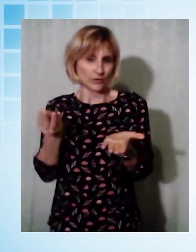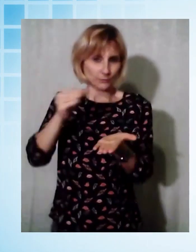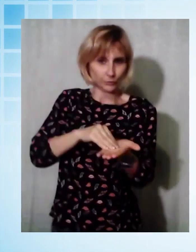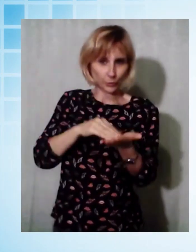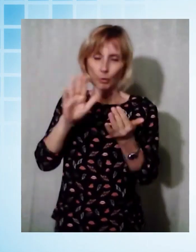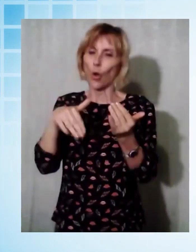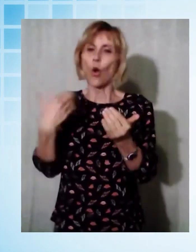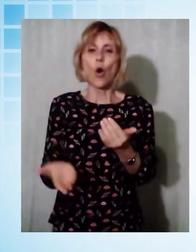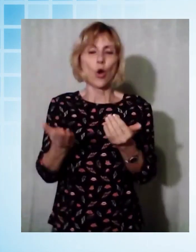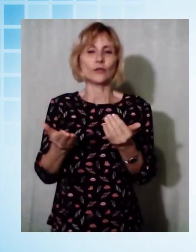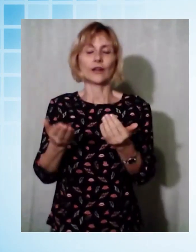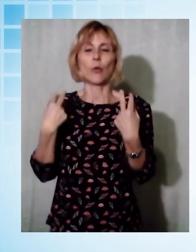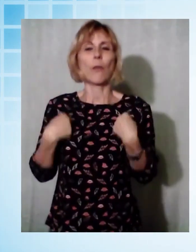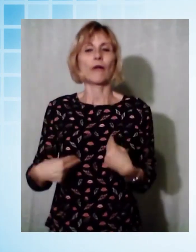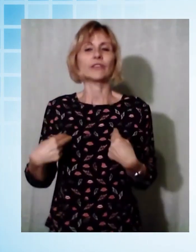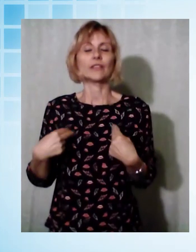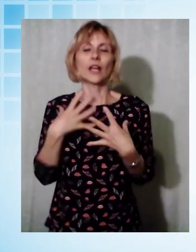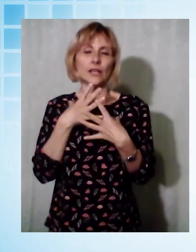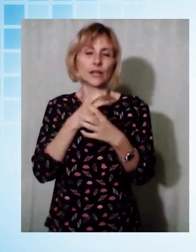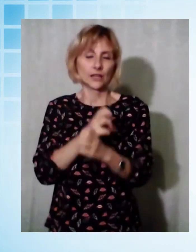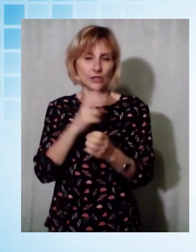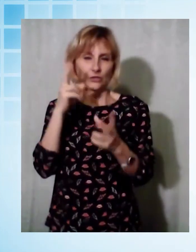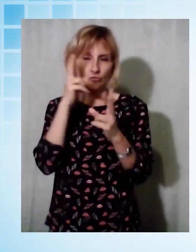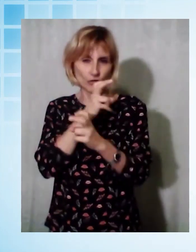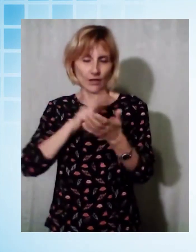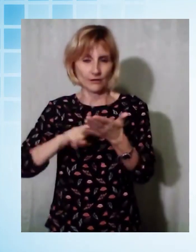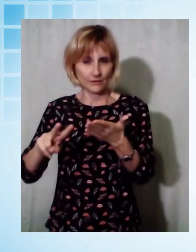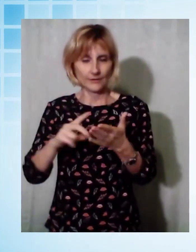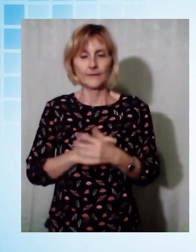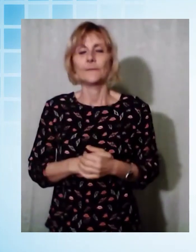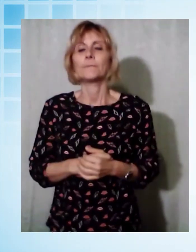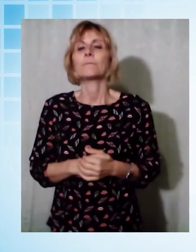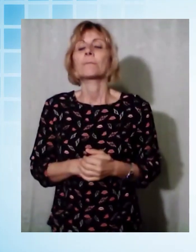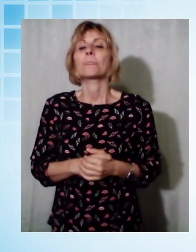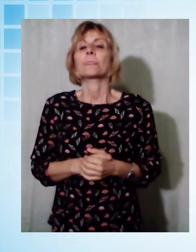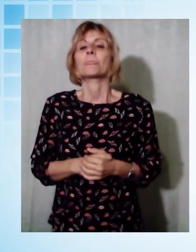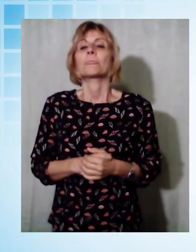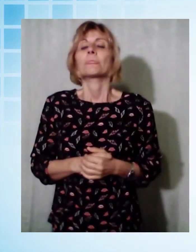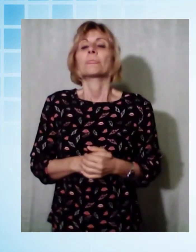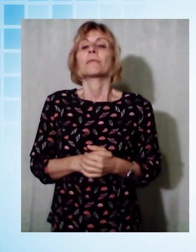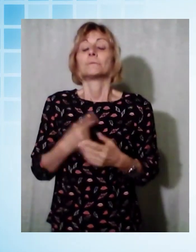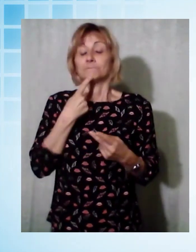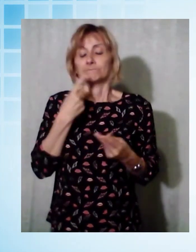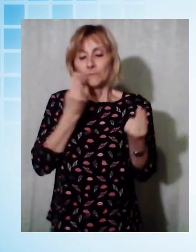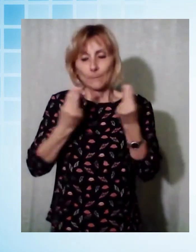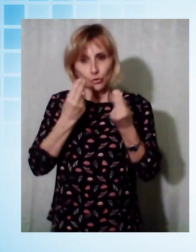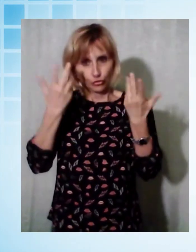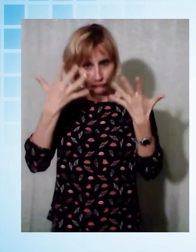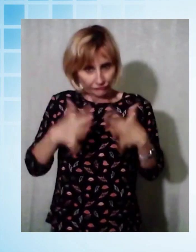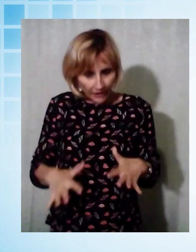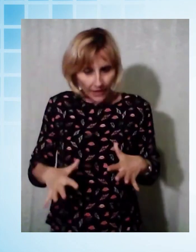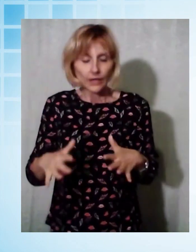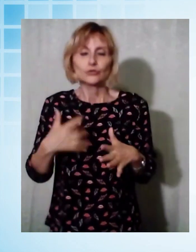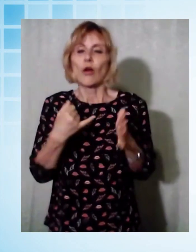poteva sembrare. E niente quindi tante volte abbiamo scritto un progetto e poi alla fine con questo lockdown